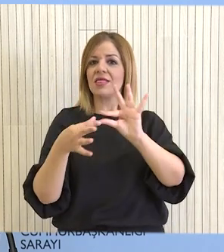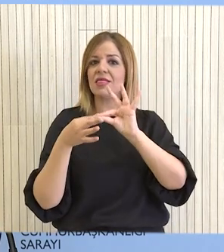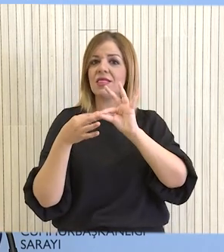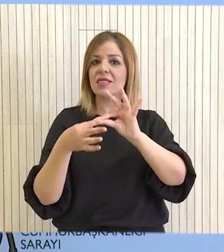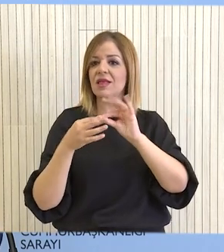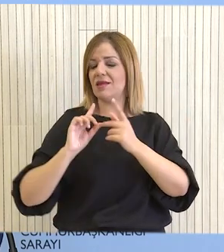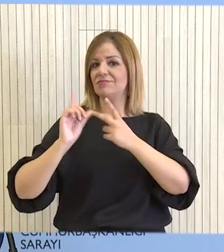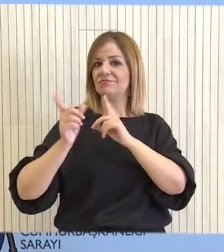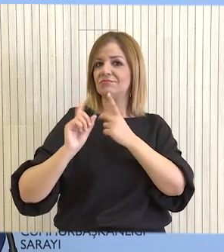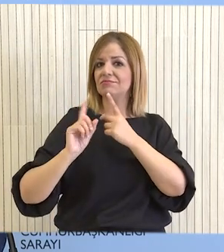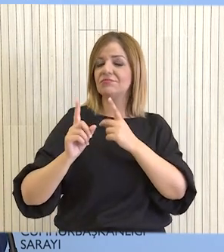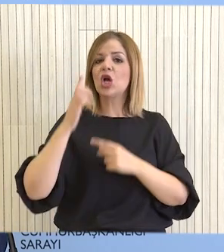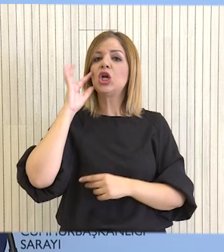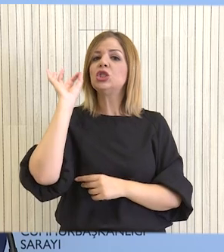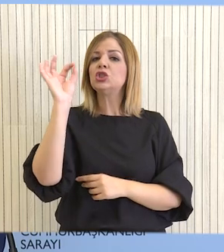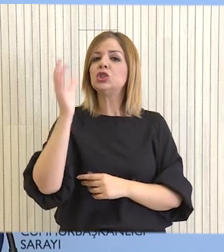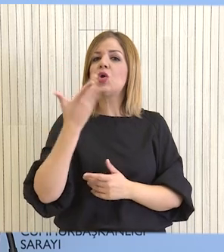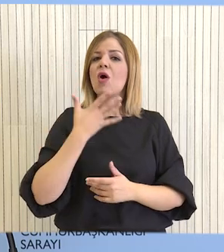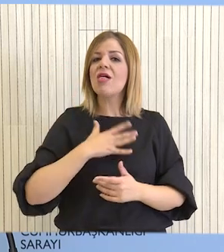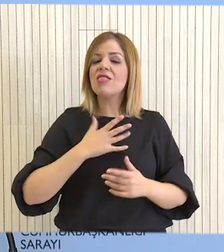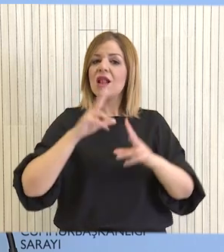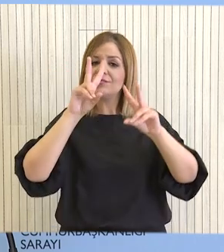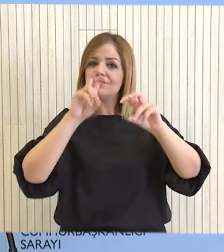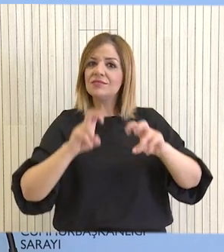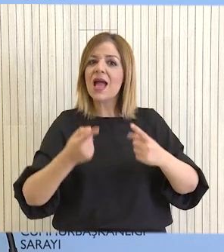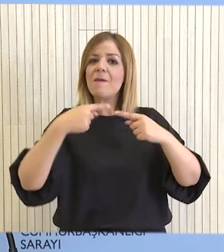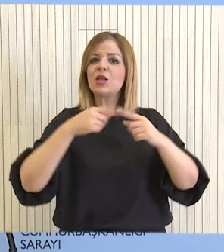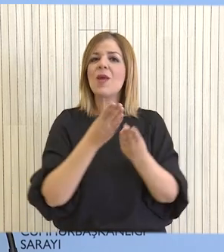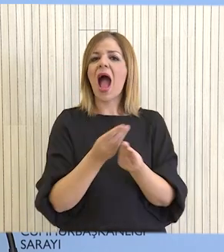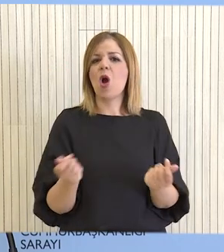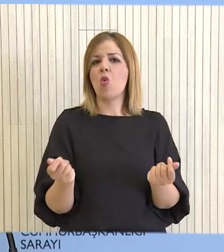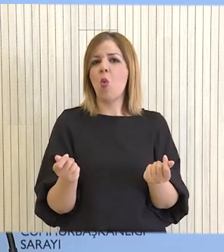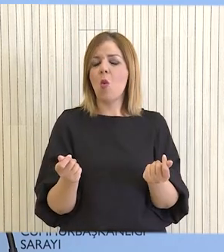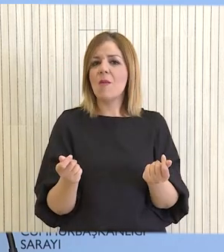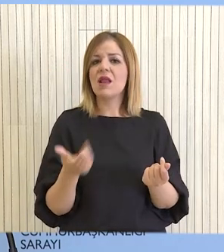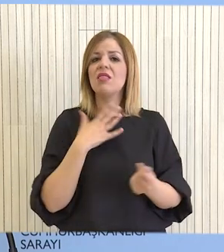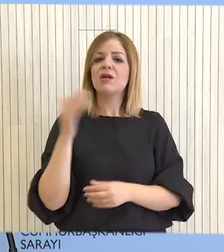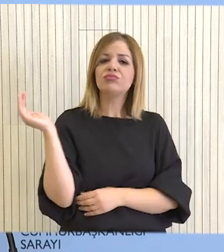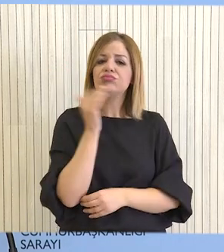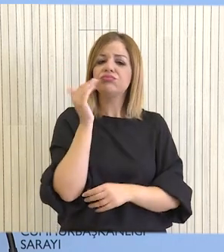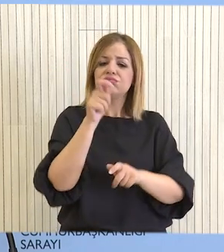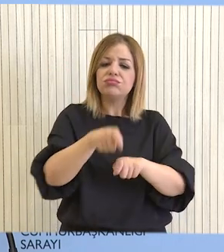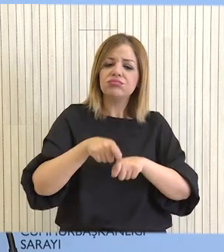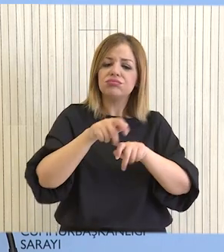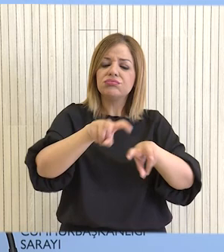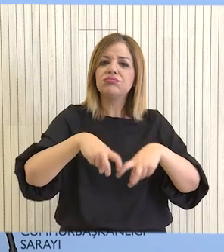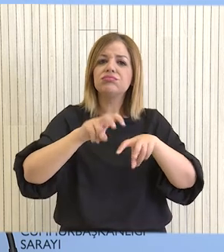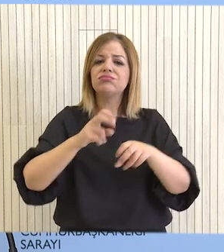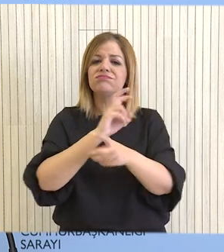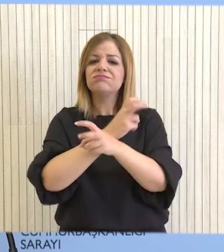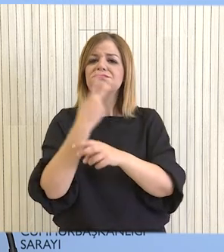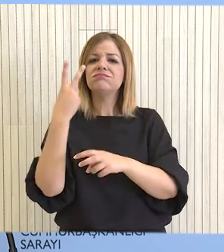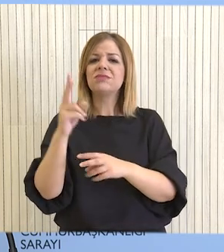μεταξύ τους συμφωνίας με σκοπό την υποστήριξη της Διερευνητικής Επιτροπής Αγνοωμένων και την εντατικοποίηση των ανασκαφών για τον εντοπισμό των